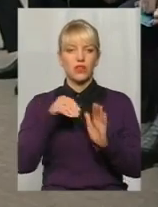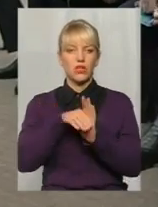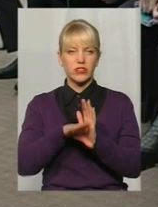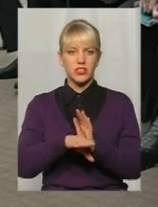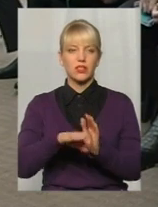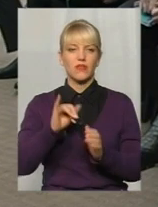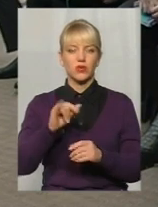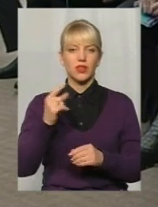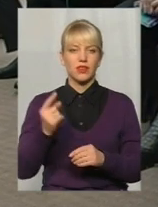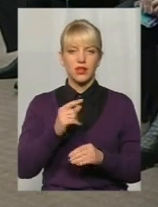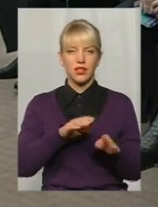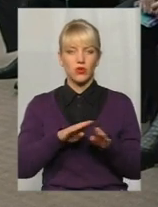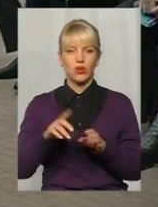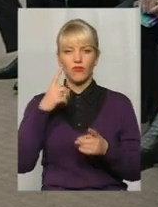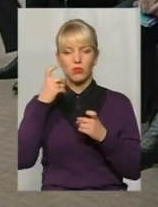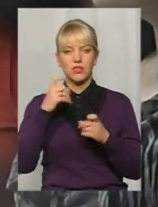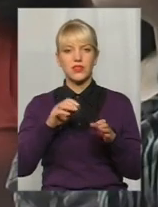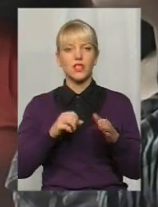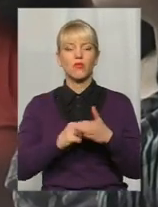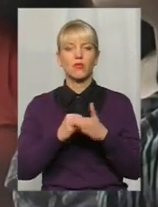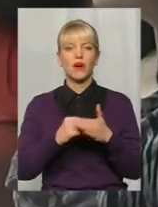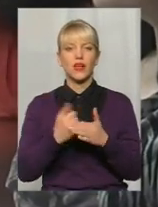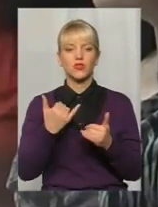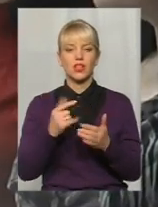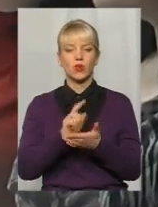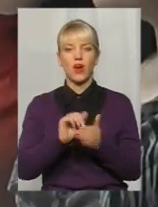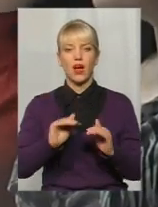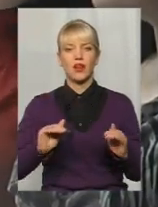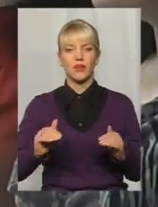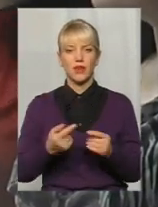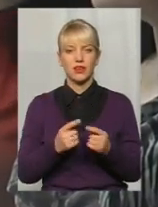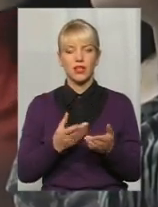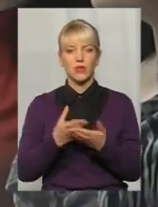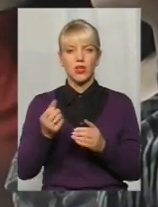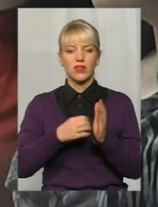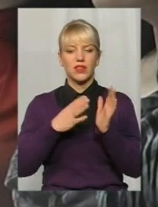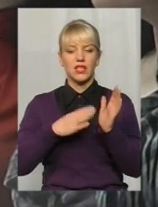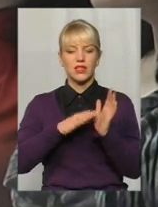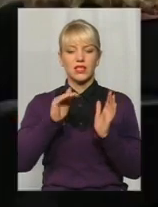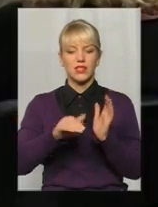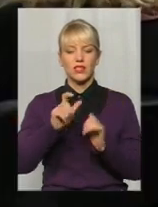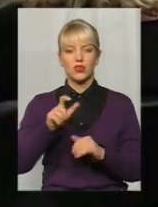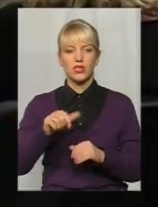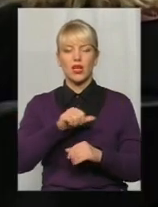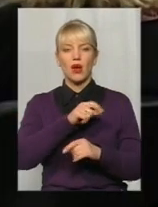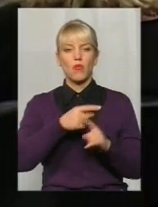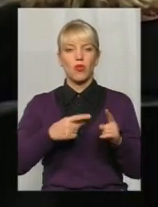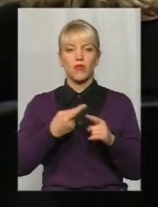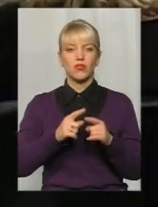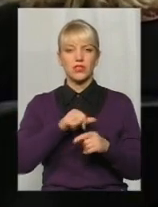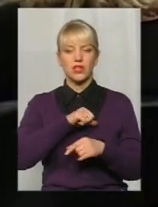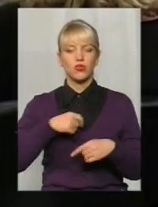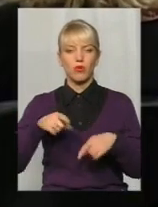єдину інформаційну базу. Нині в області аліменти сплачують понад 19 тисяч осіб, більше половини з них добровільно. 2180